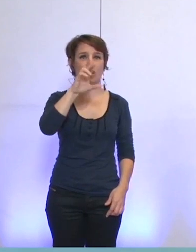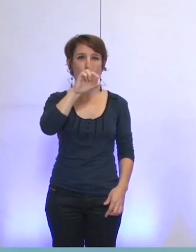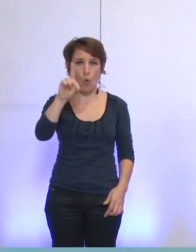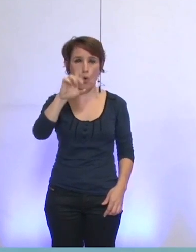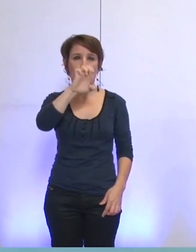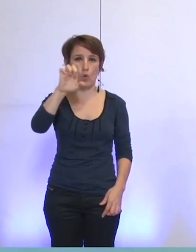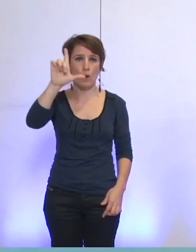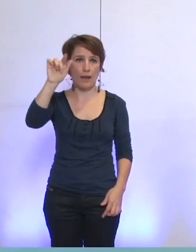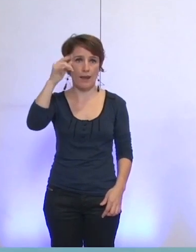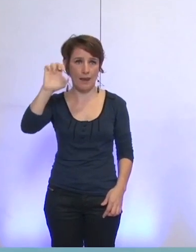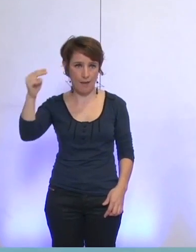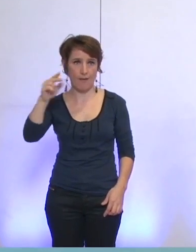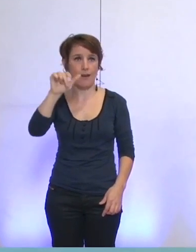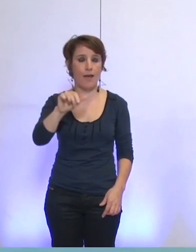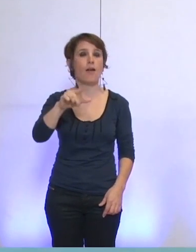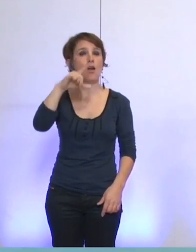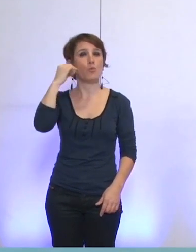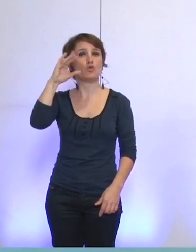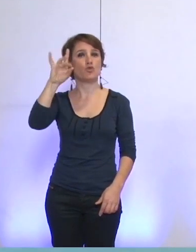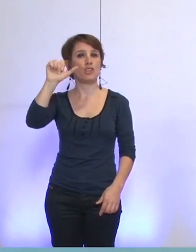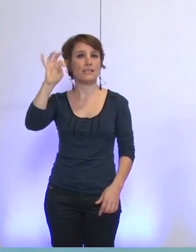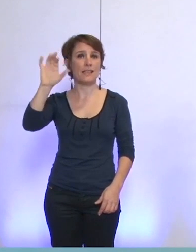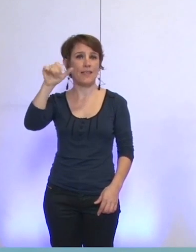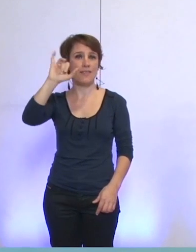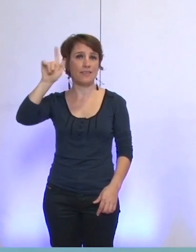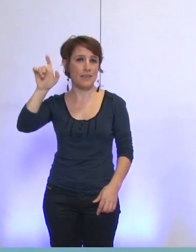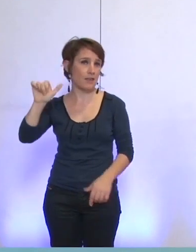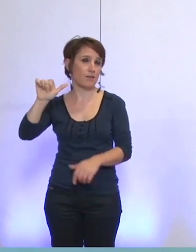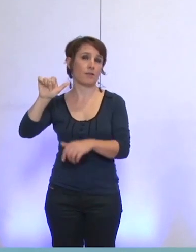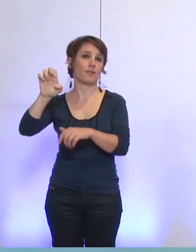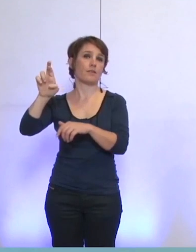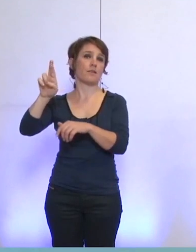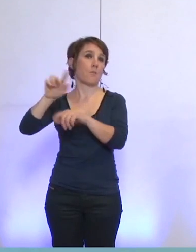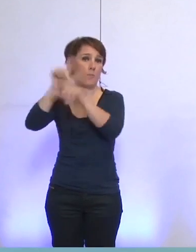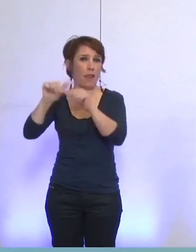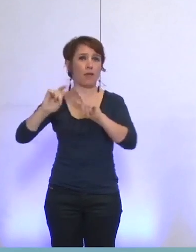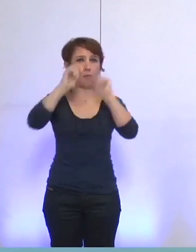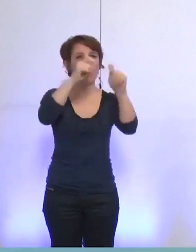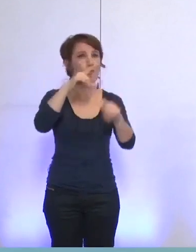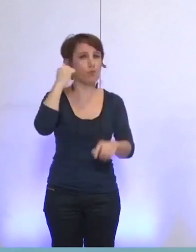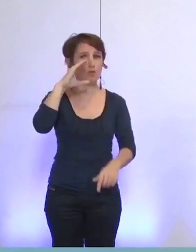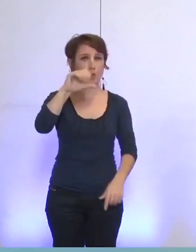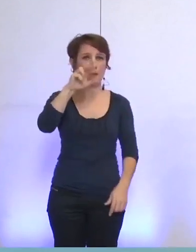M. Chastagnier Thierry donne pouvoir à M. Carose pour la soirée, Mondane Jacta,